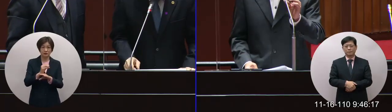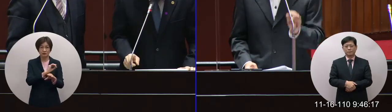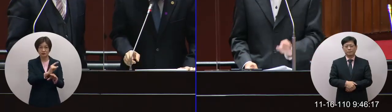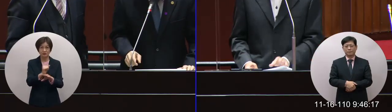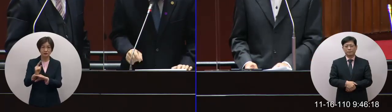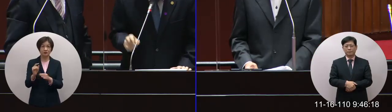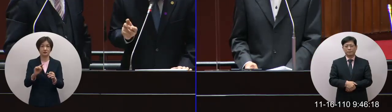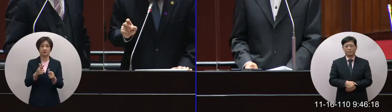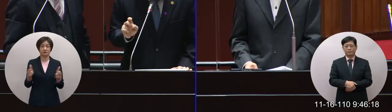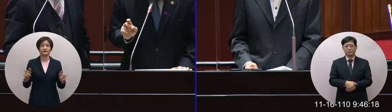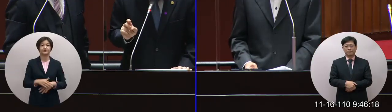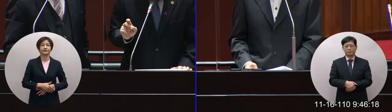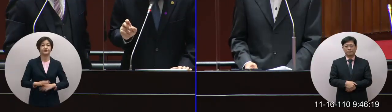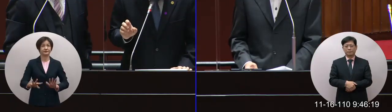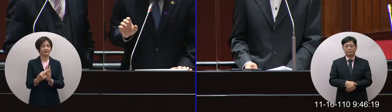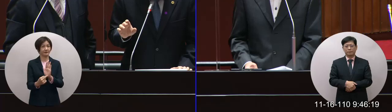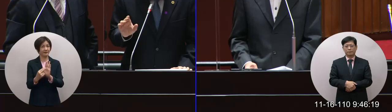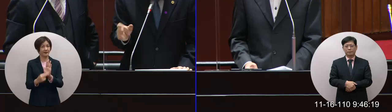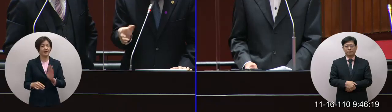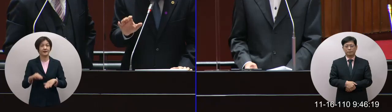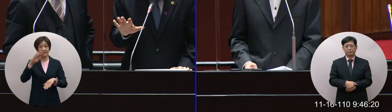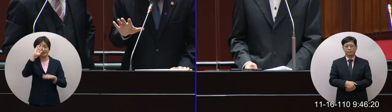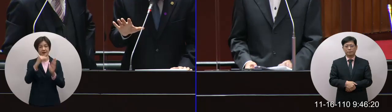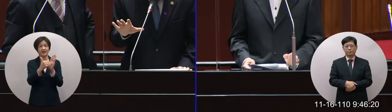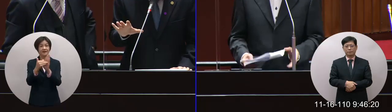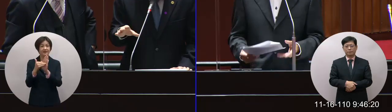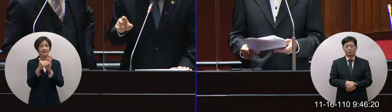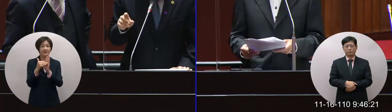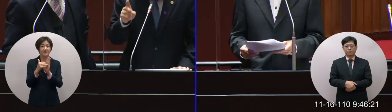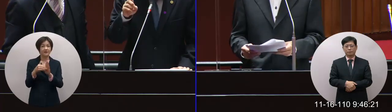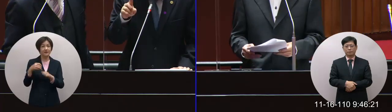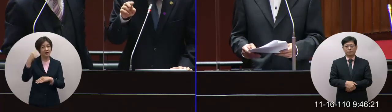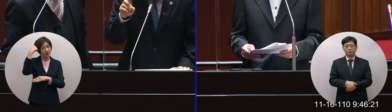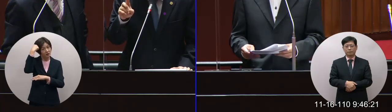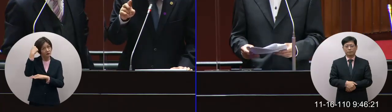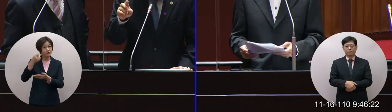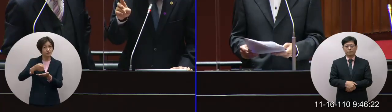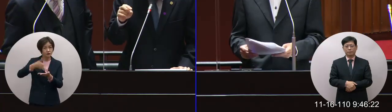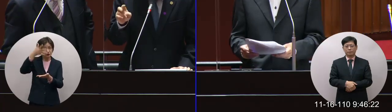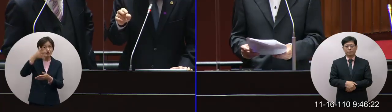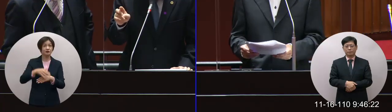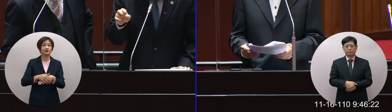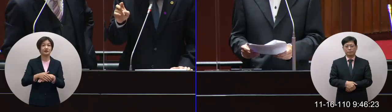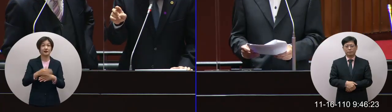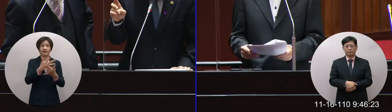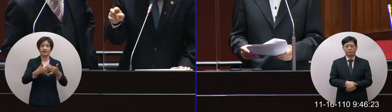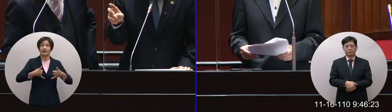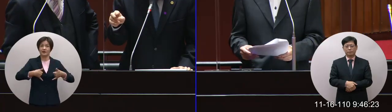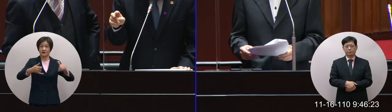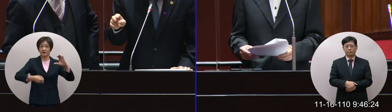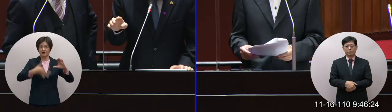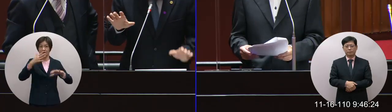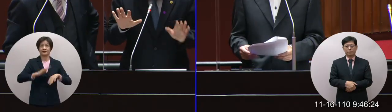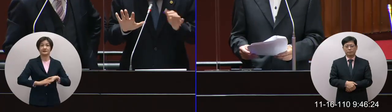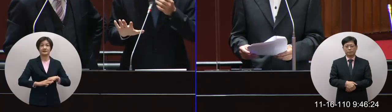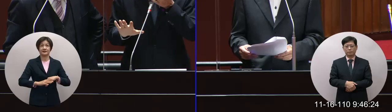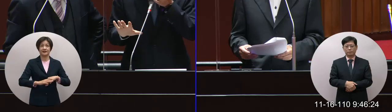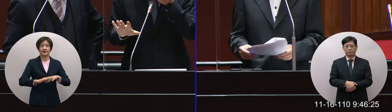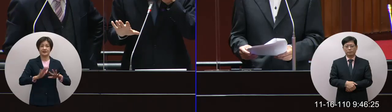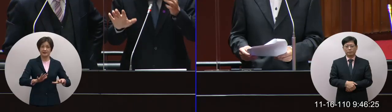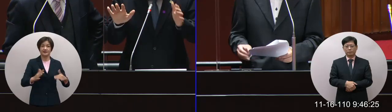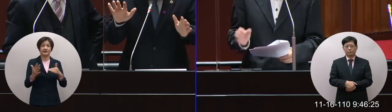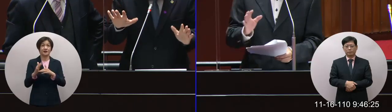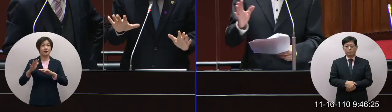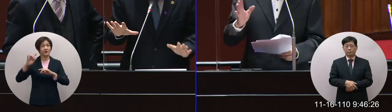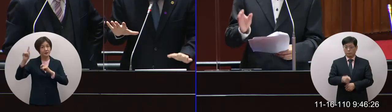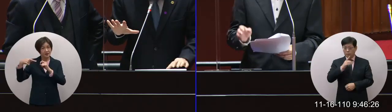告我們現在有一個防疫旅宿的這個平台那現在是公佈12月14到明年1月31號所有防疫